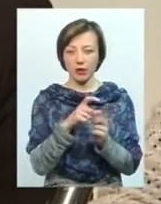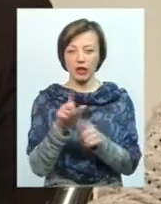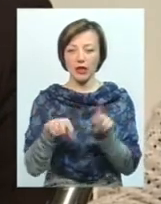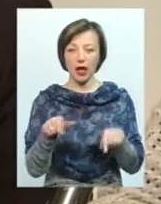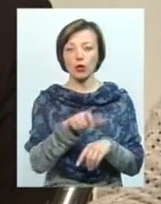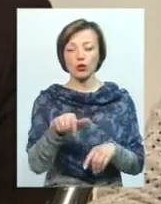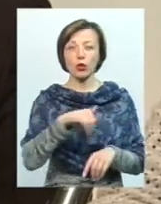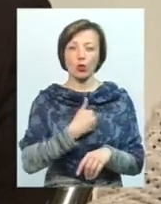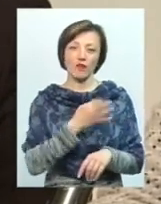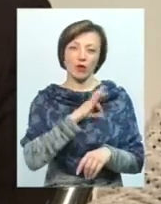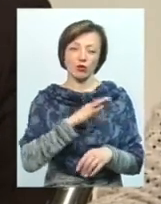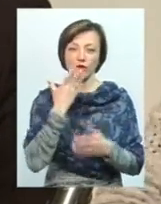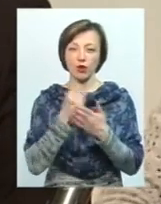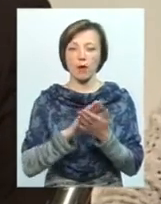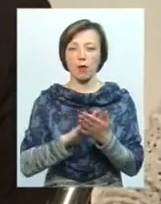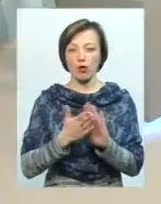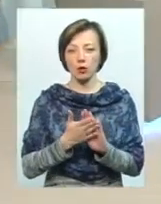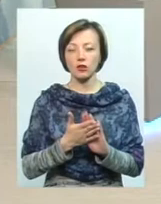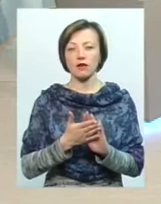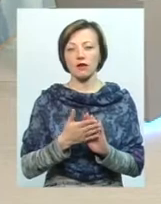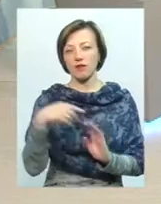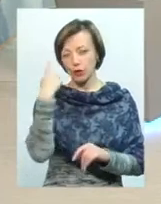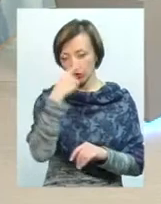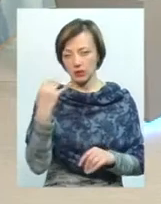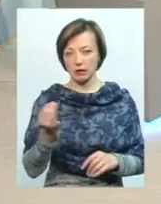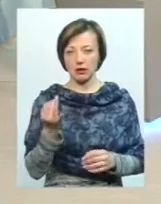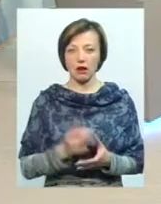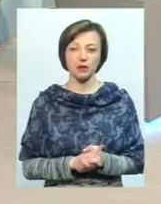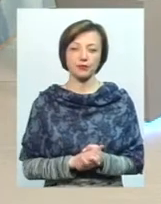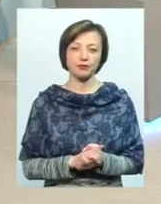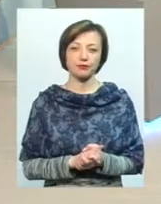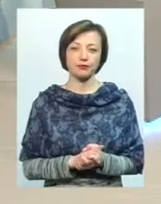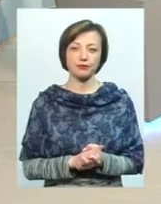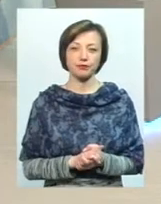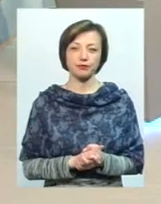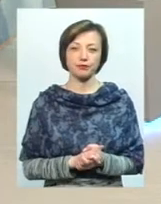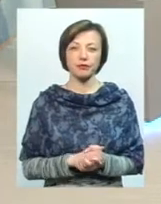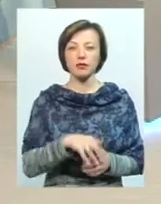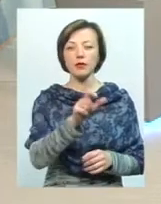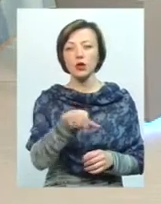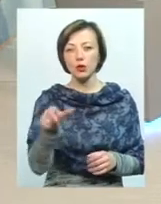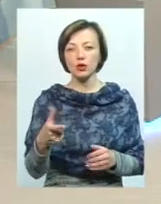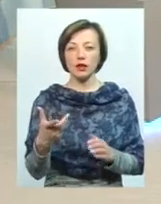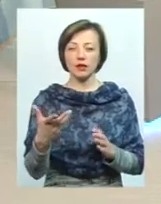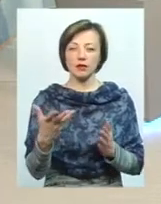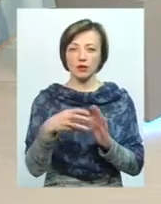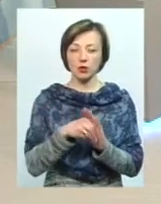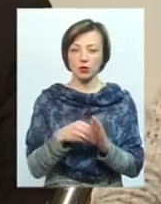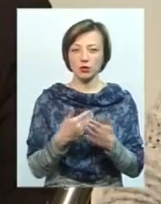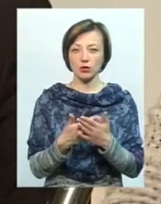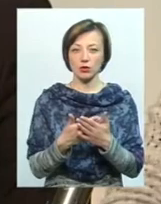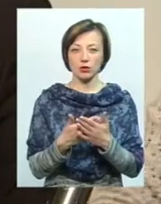хочуть використовувати от своє положення. Вони, от чомусь там, люди, які відносяться до земельних, там, так,